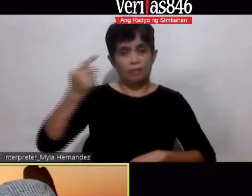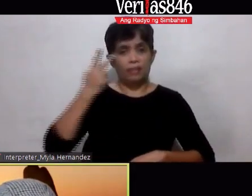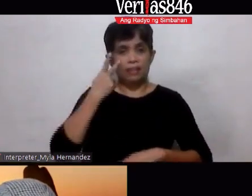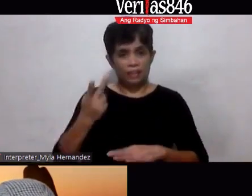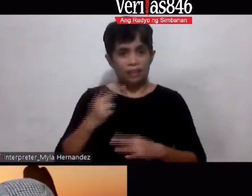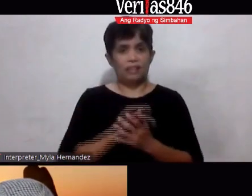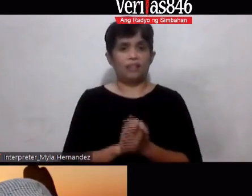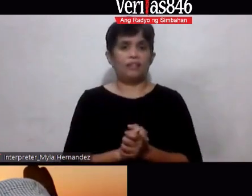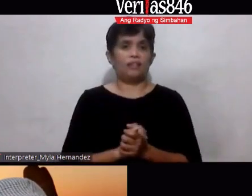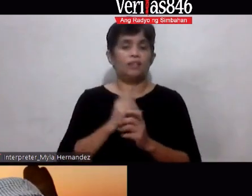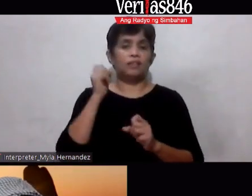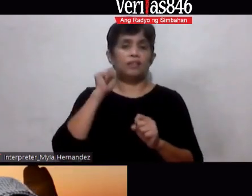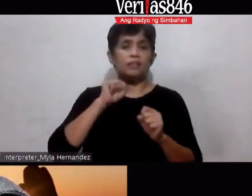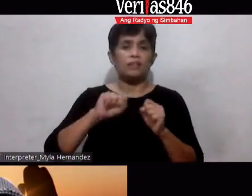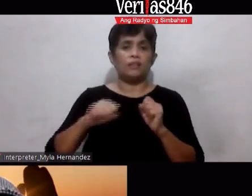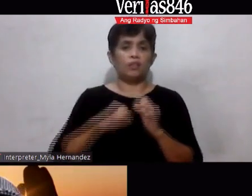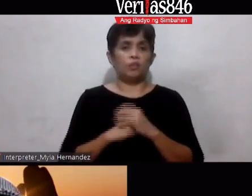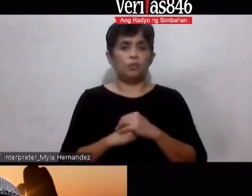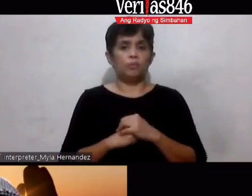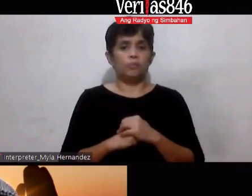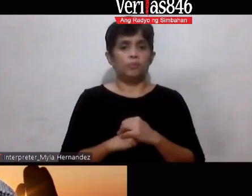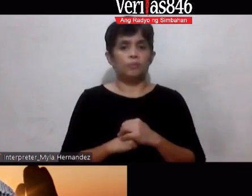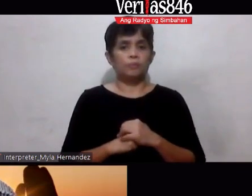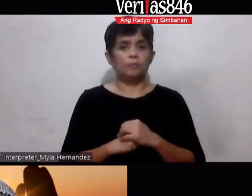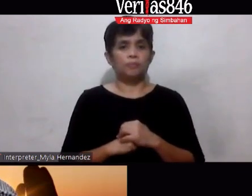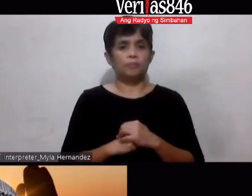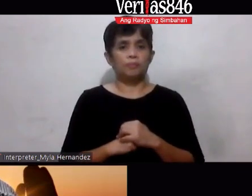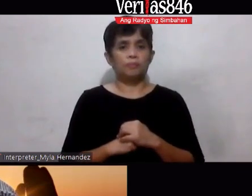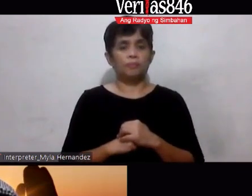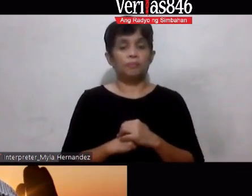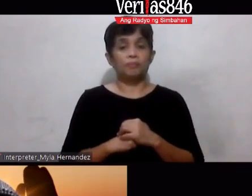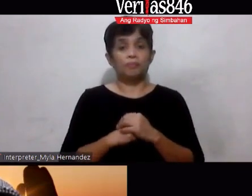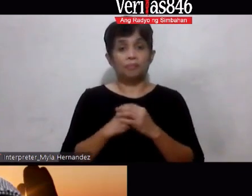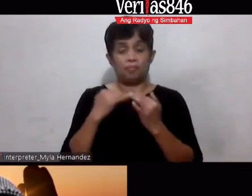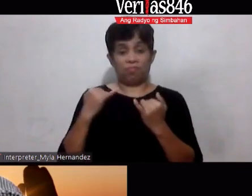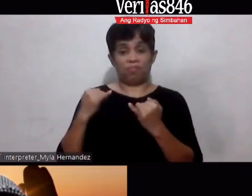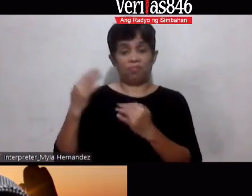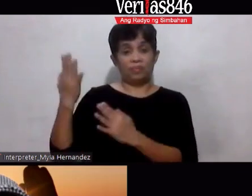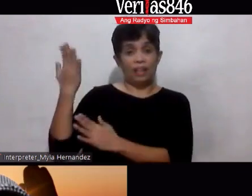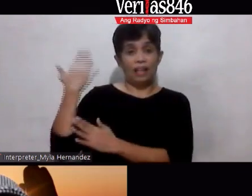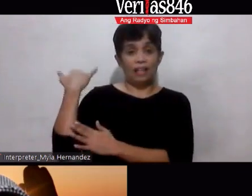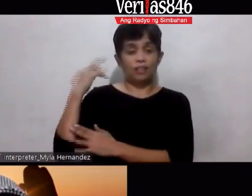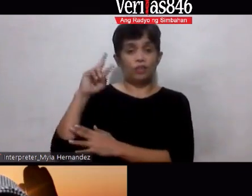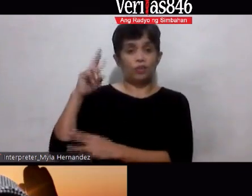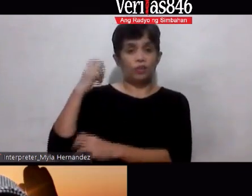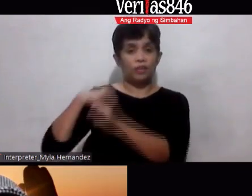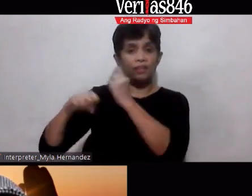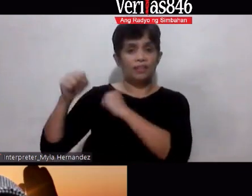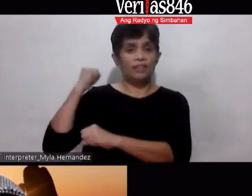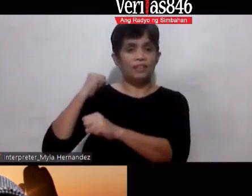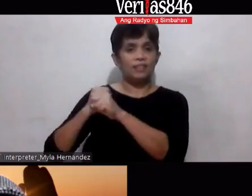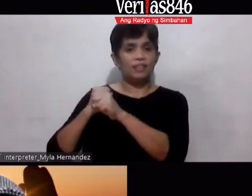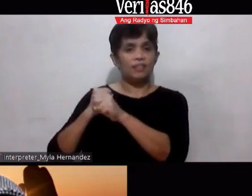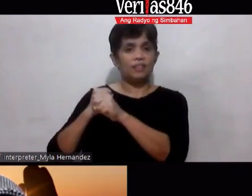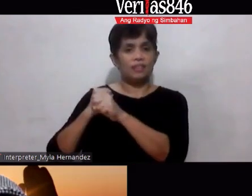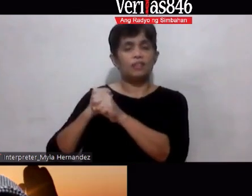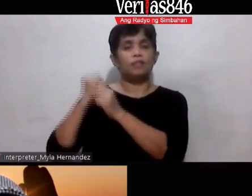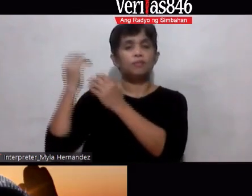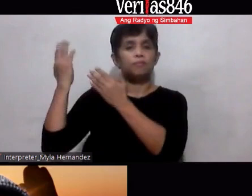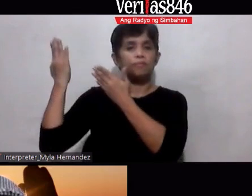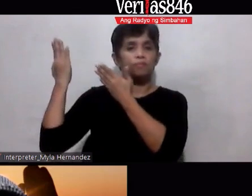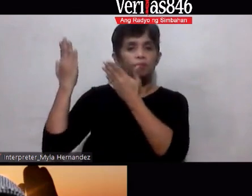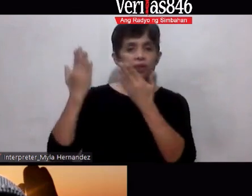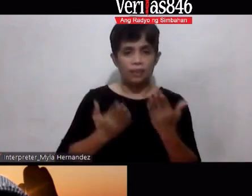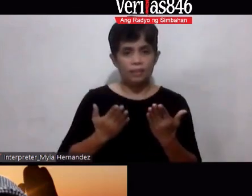I think itong Itong The last two years Okay? Talagang It brings us back